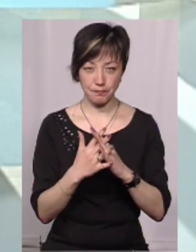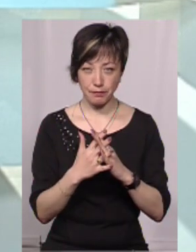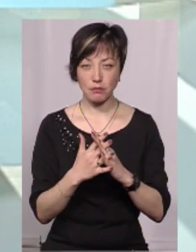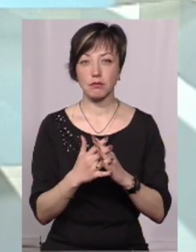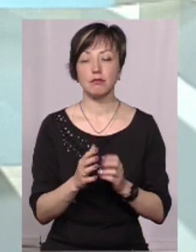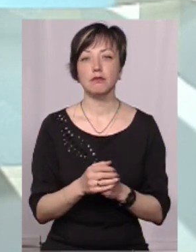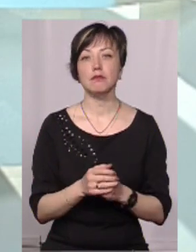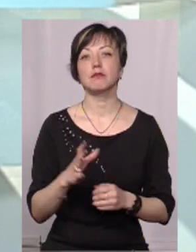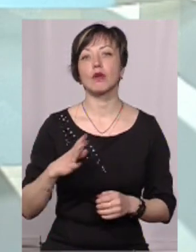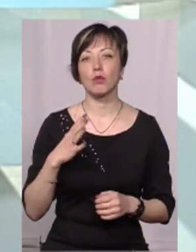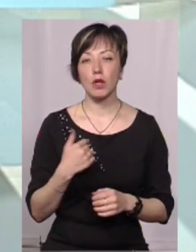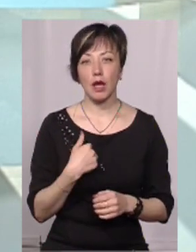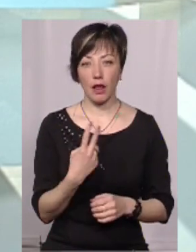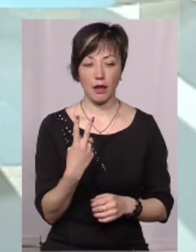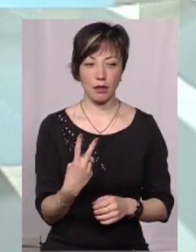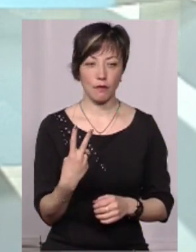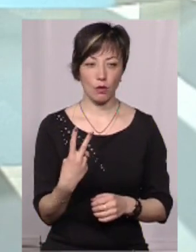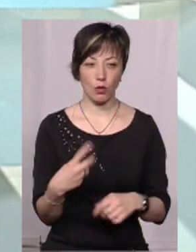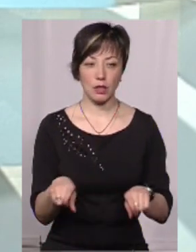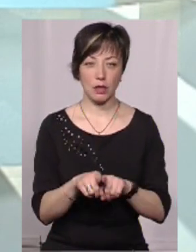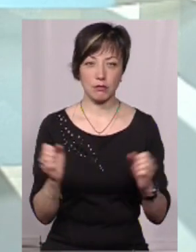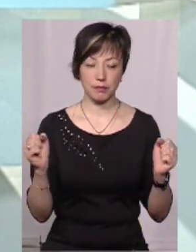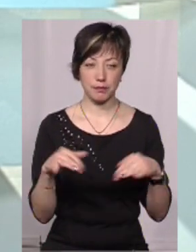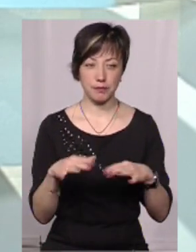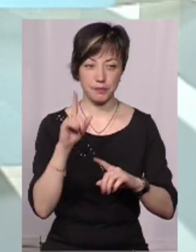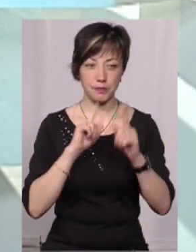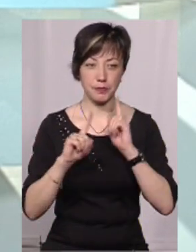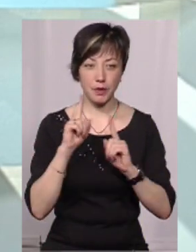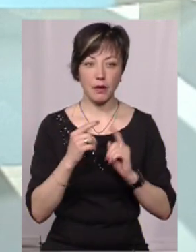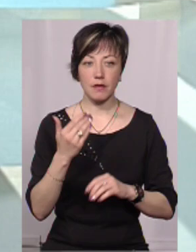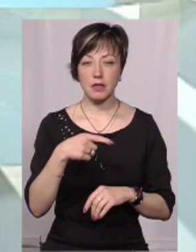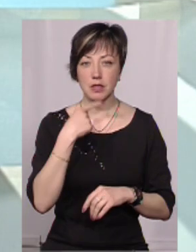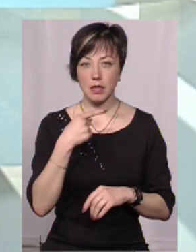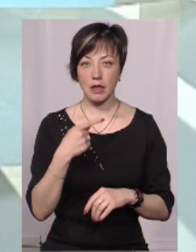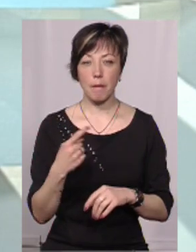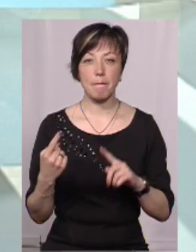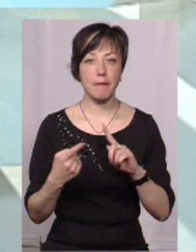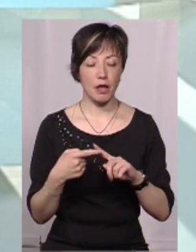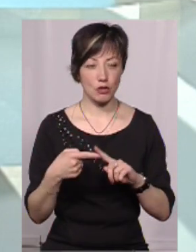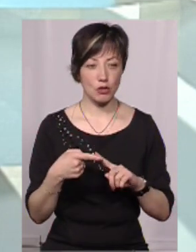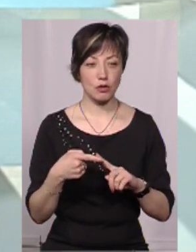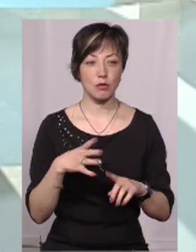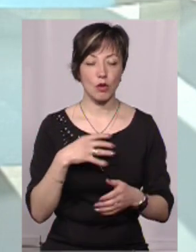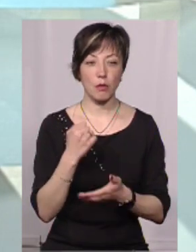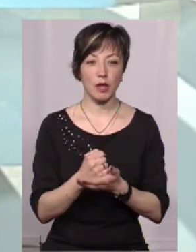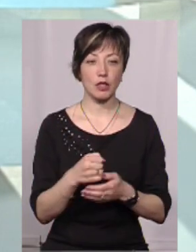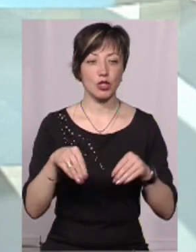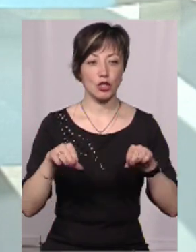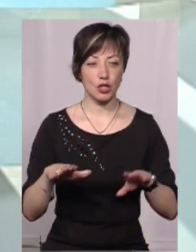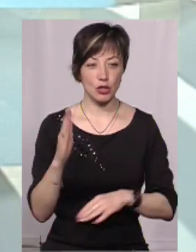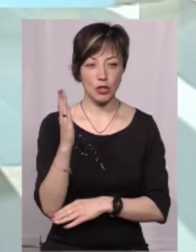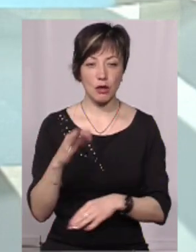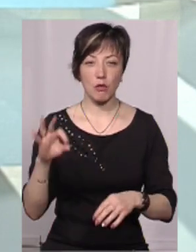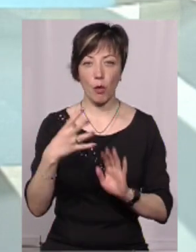Була я на двох таких зібраннях, про те, як ви сказали, це було лише перше, там, де було прийнято рішення